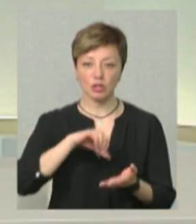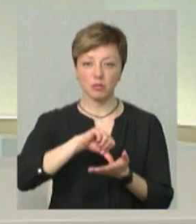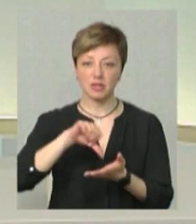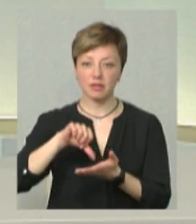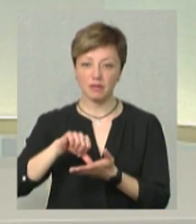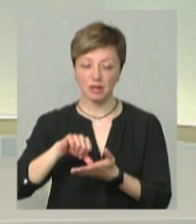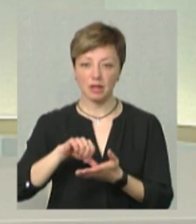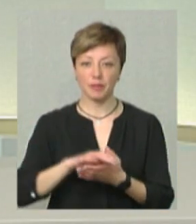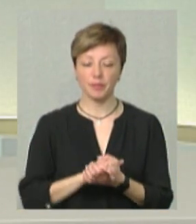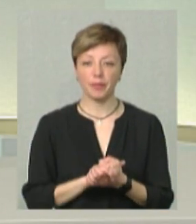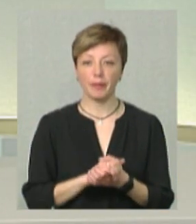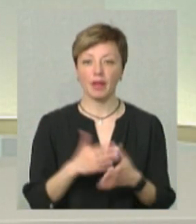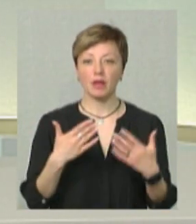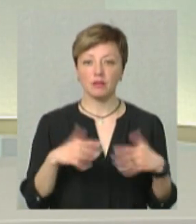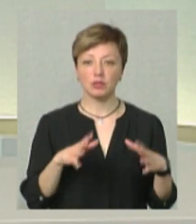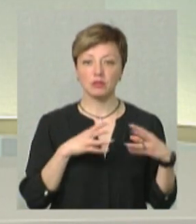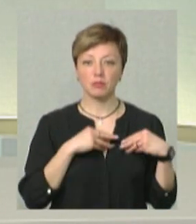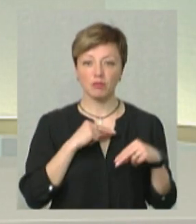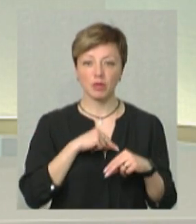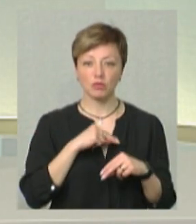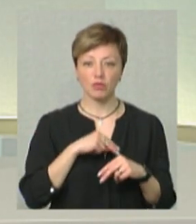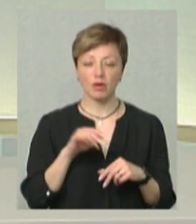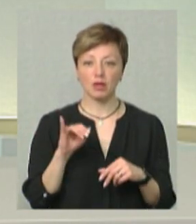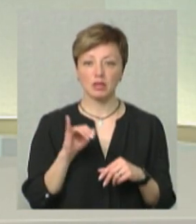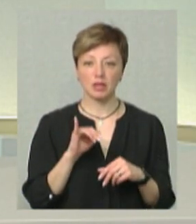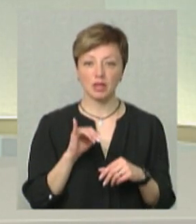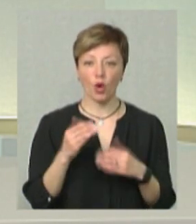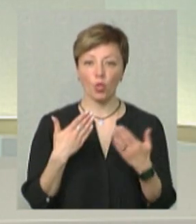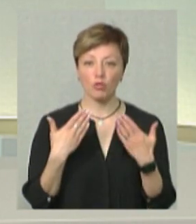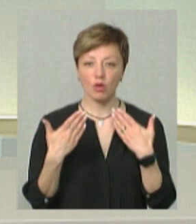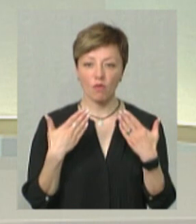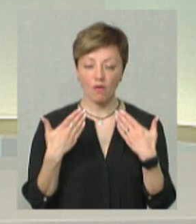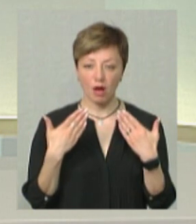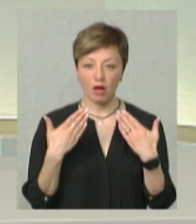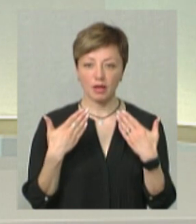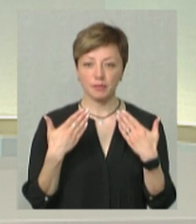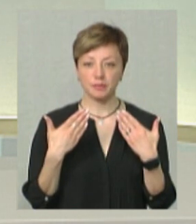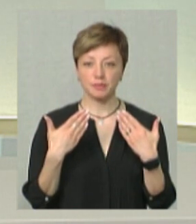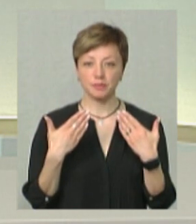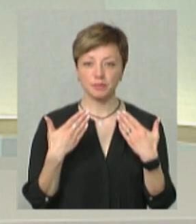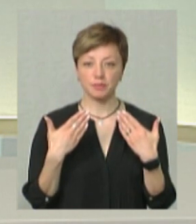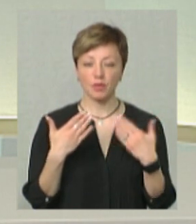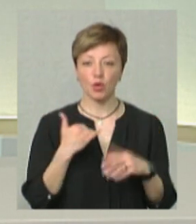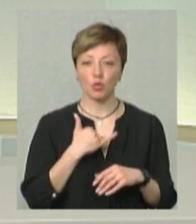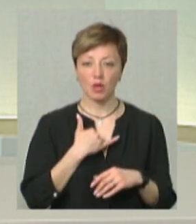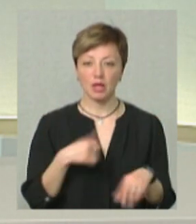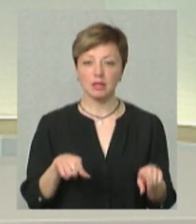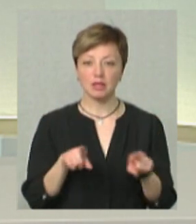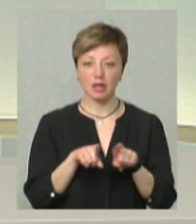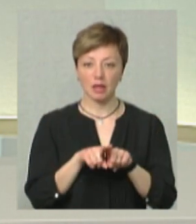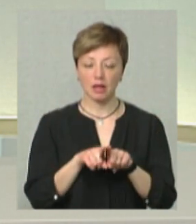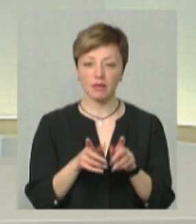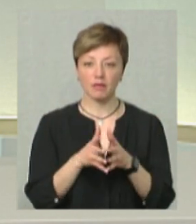вже співпрацювали і комунікували. Тобто у нас така